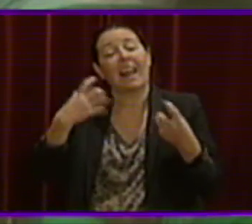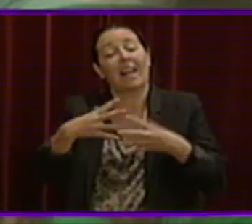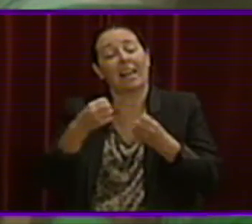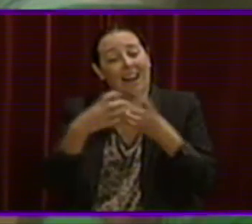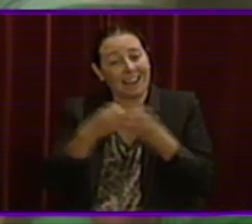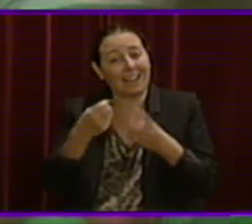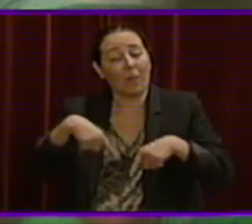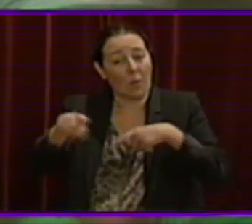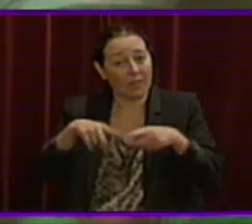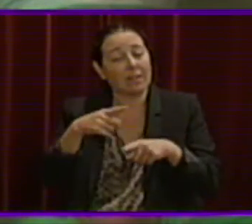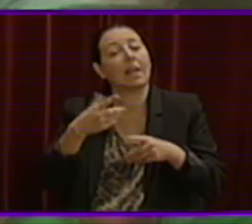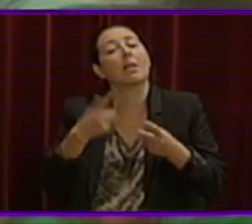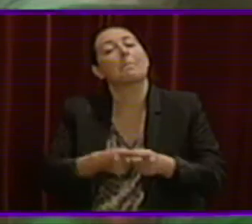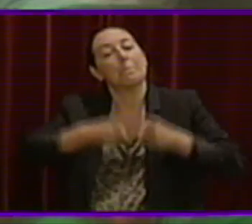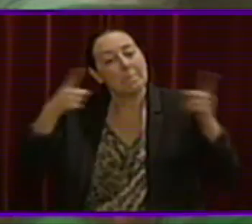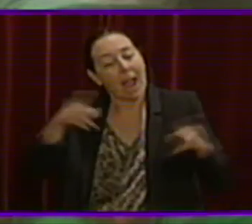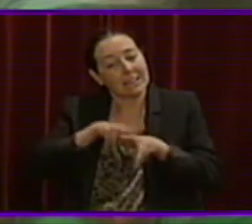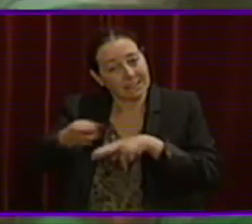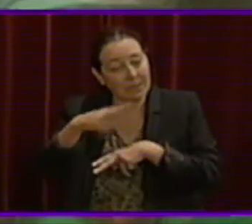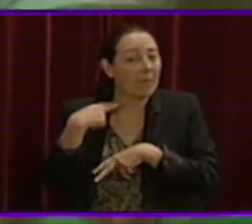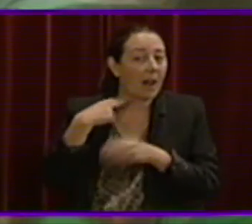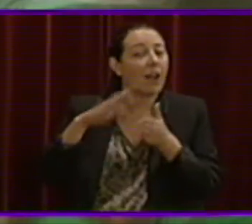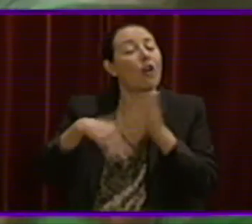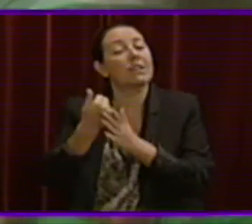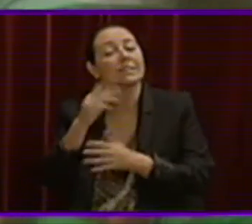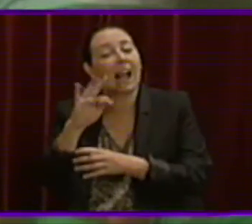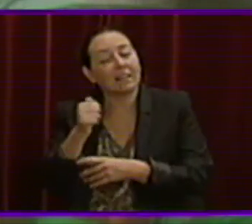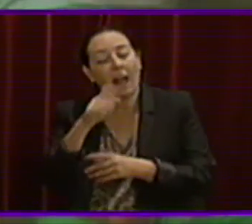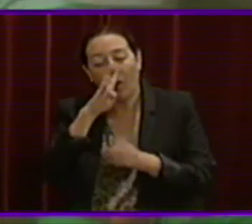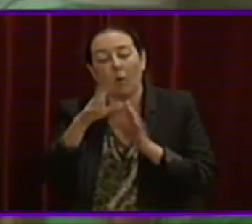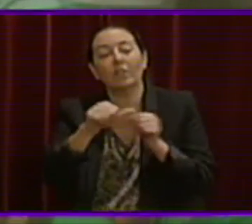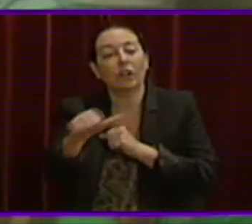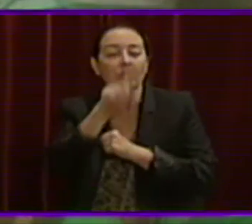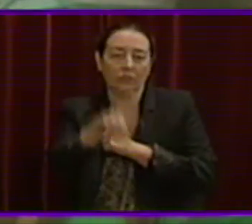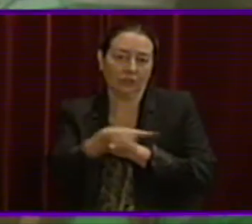prolongar la línia existent de Manacó fins a tal durant aquesta legislatura? Moltes gràcies.